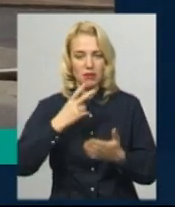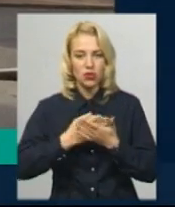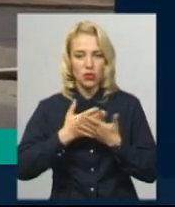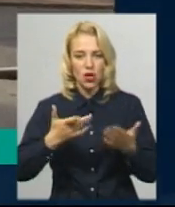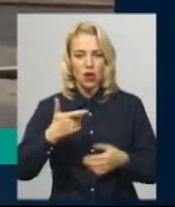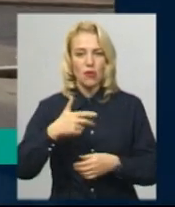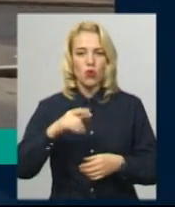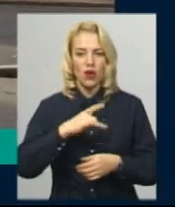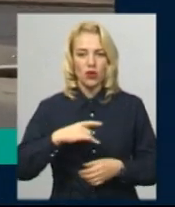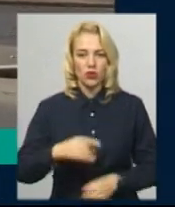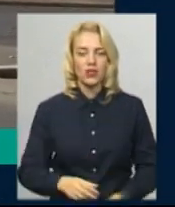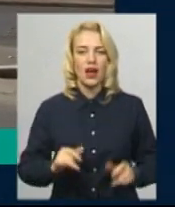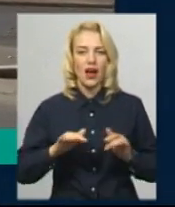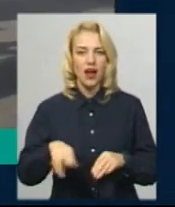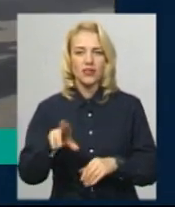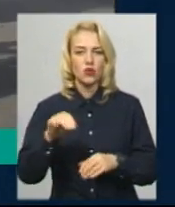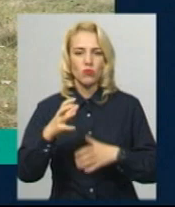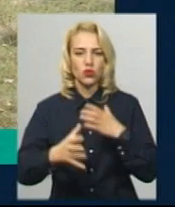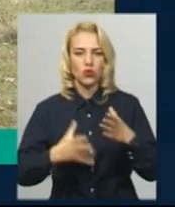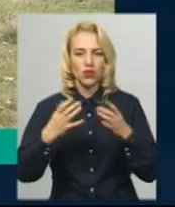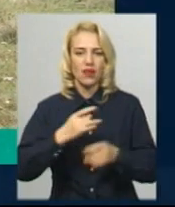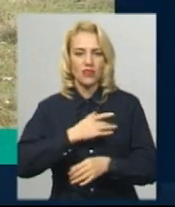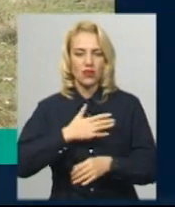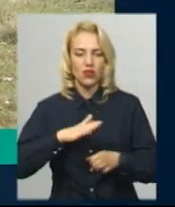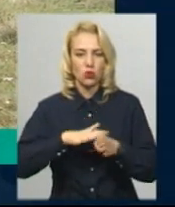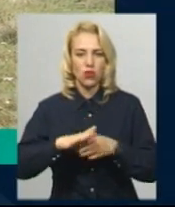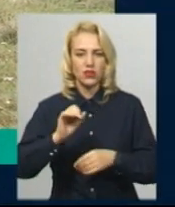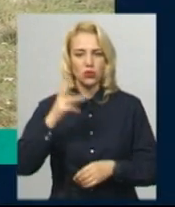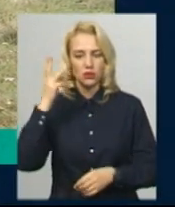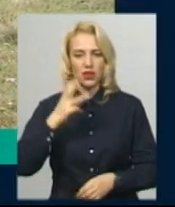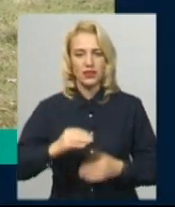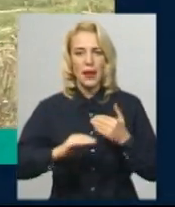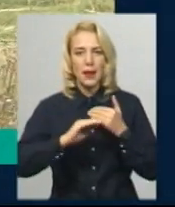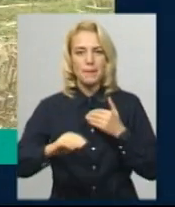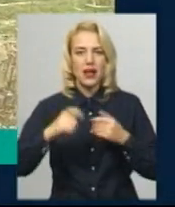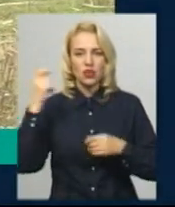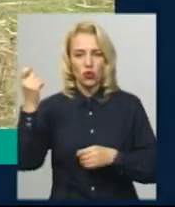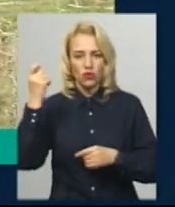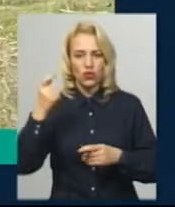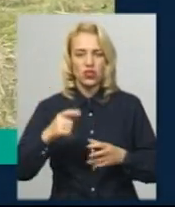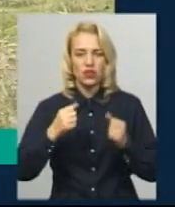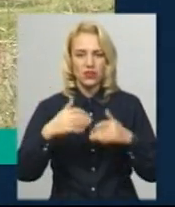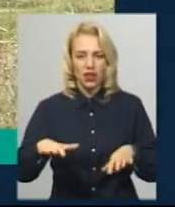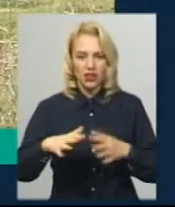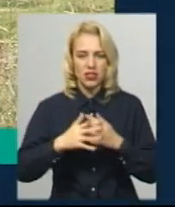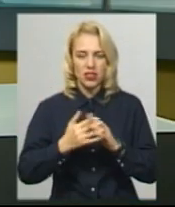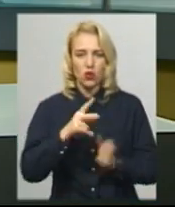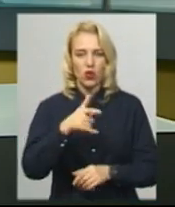Міжнародного дня усиновлення відбулася у Хмельницькому. Пасовище втратила громада села Гриценки Красилівського району.